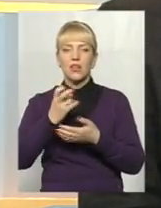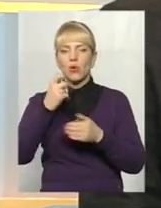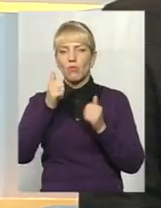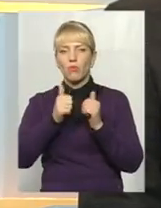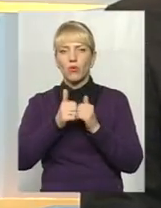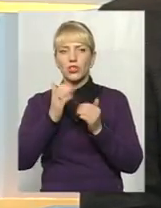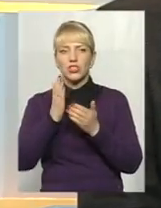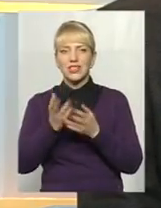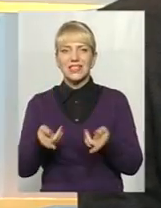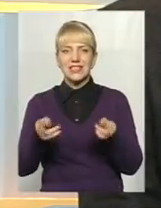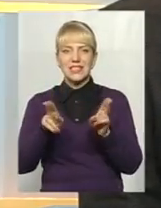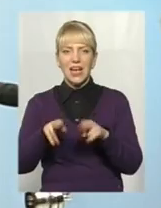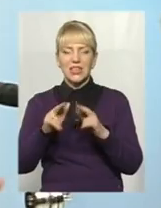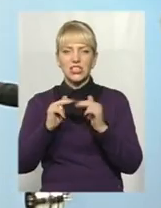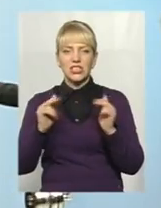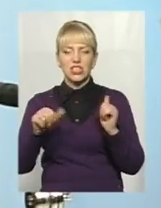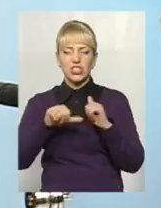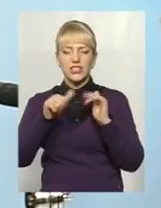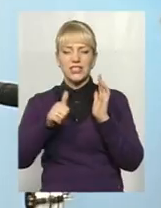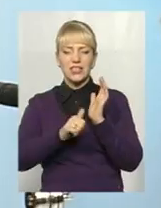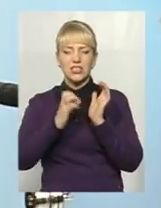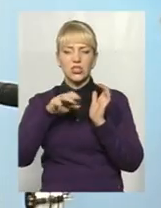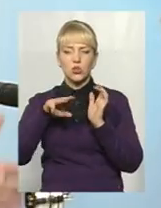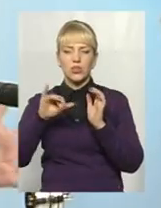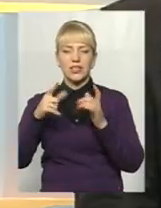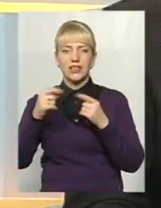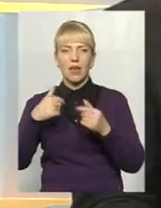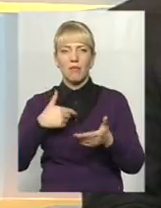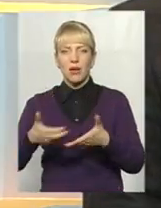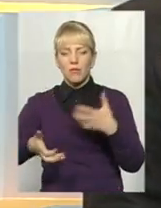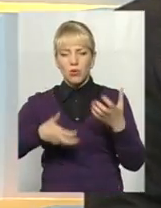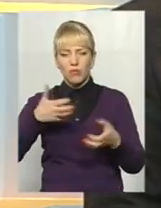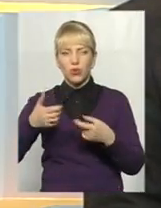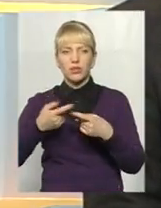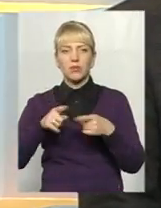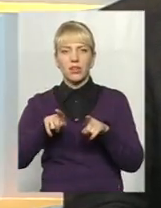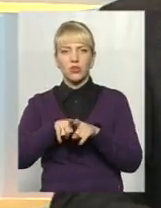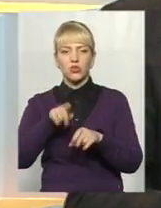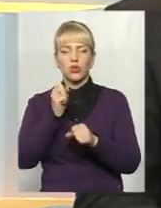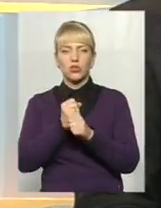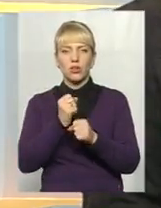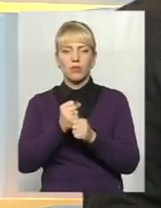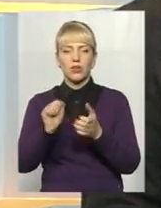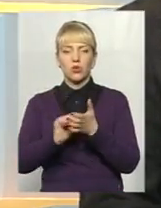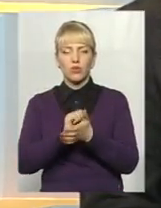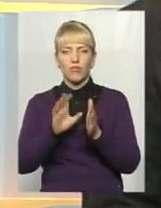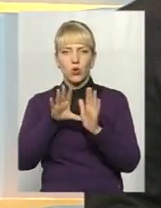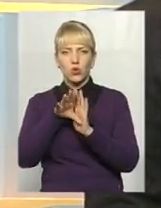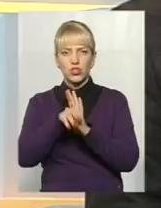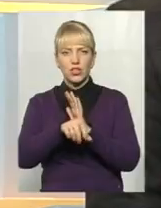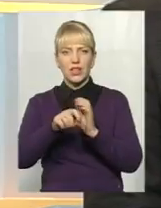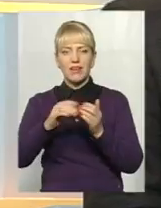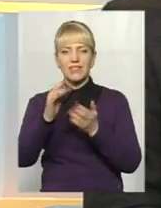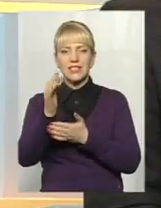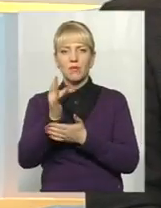замок, залишки замку XVI століття, де ми проводимо дослідження. Ми теж розробили на нього документацію, включили вже в список, пам'яток,